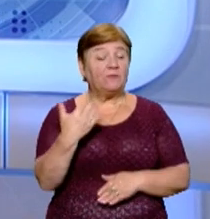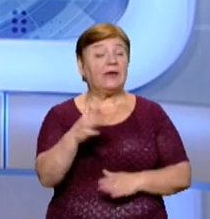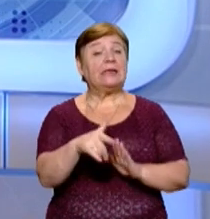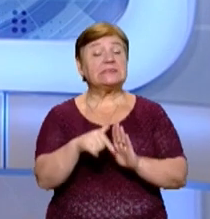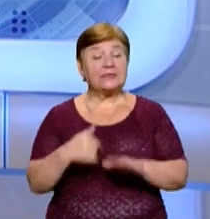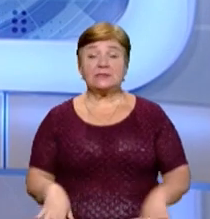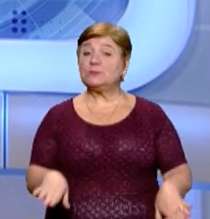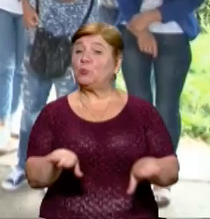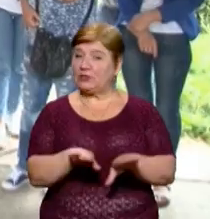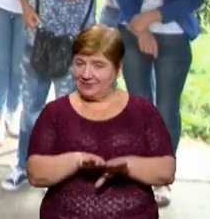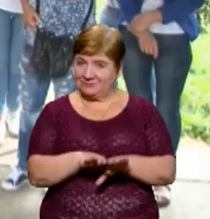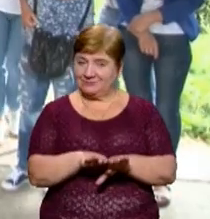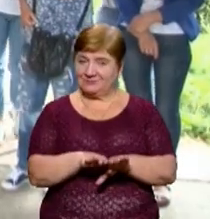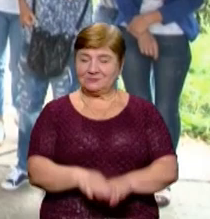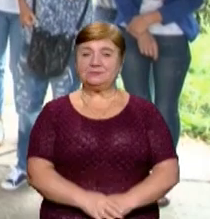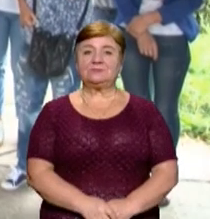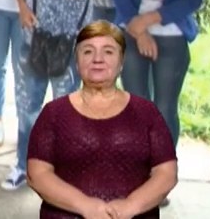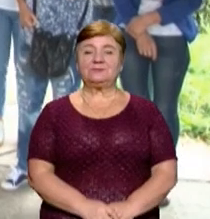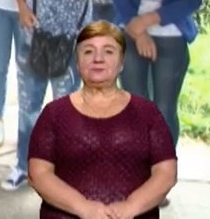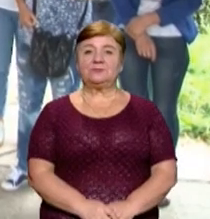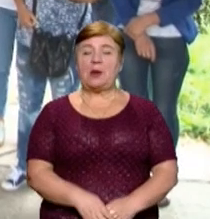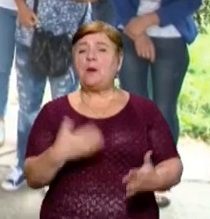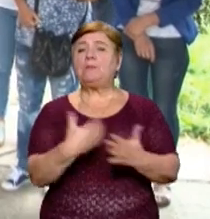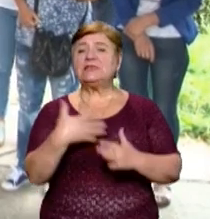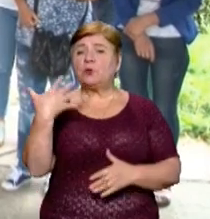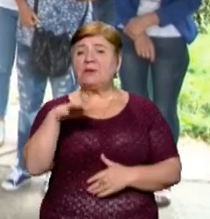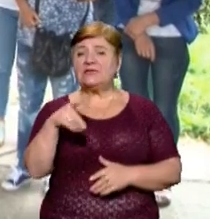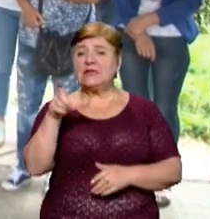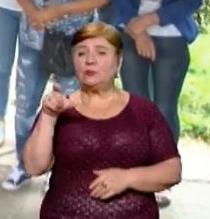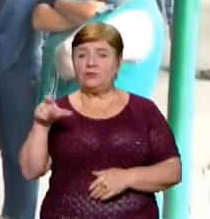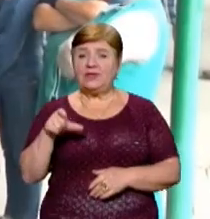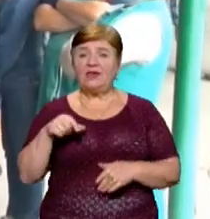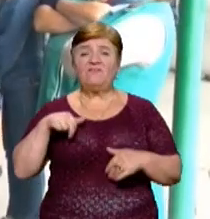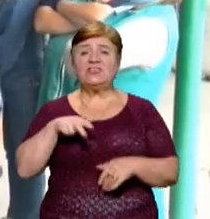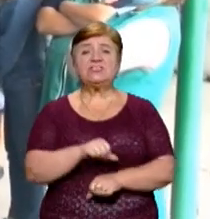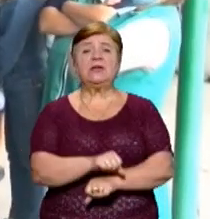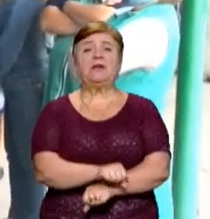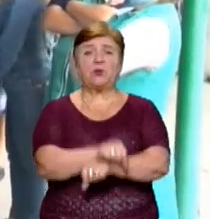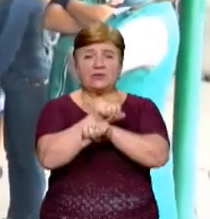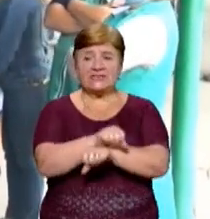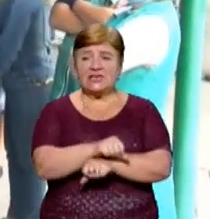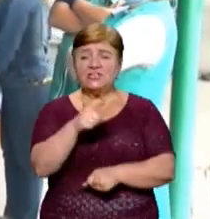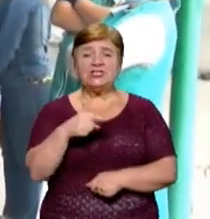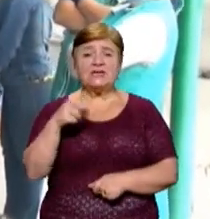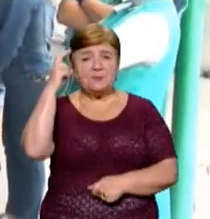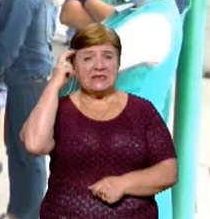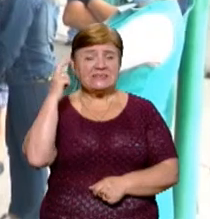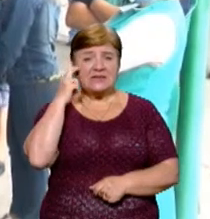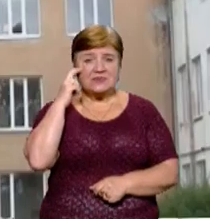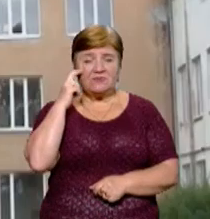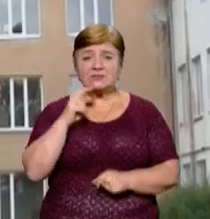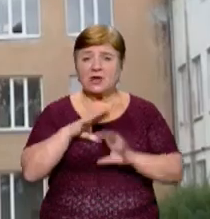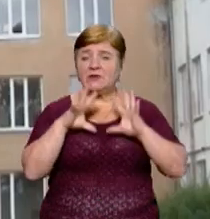дізнаєтеся про таке. Близько 50 людей вийшли на акцію протесту через ліквідацію Великоберезнянської